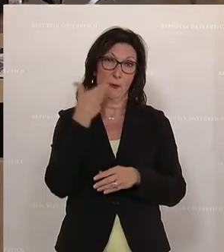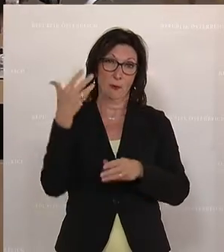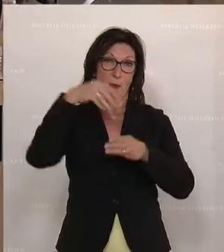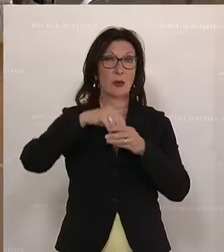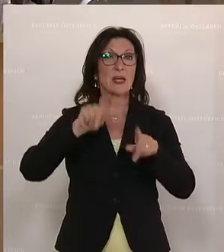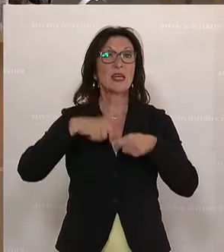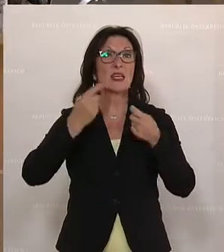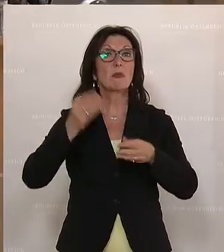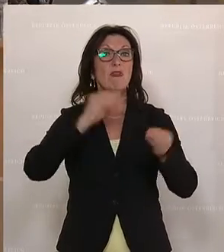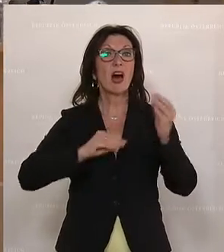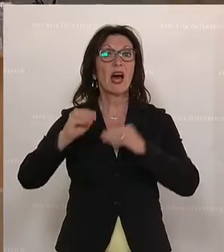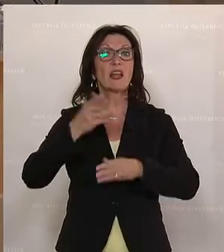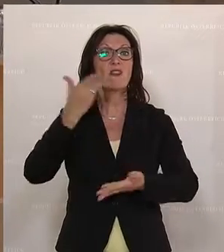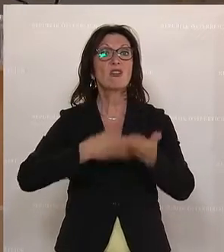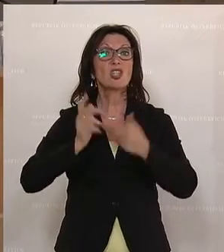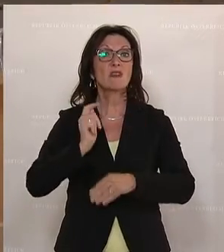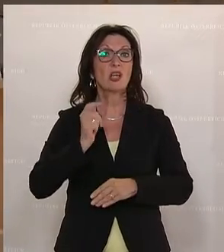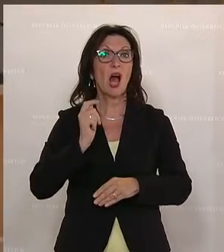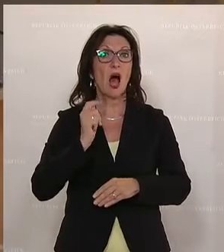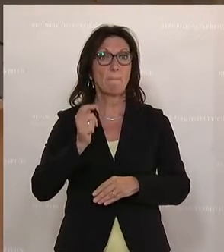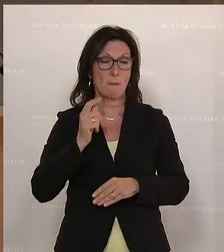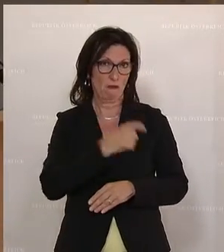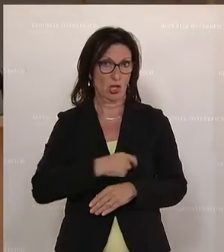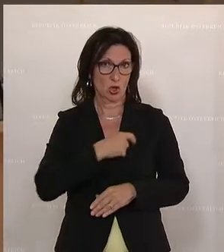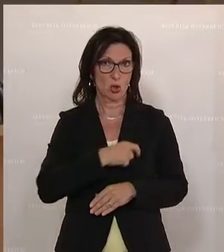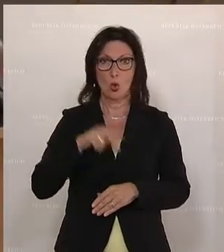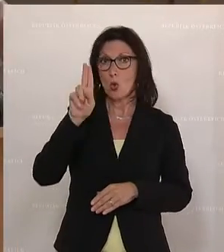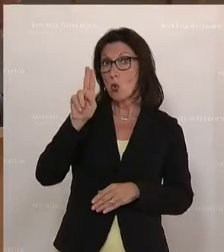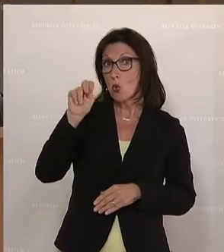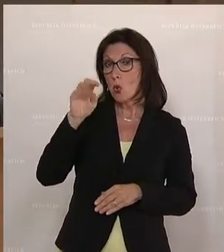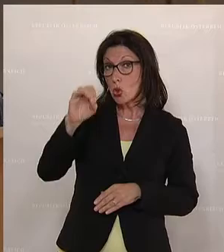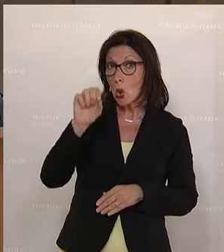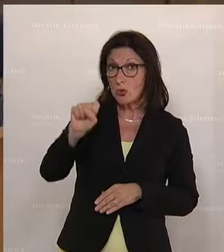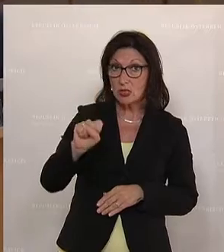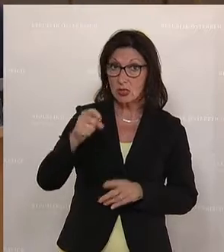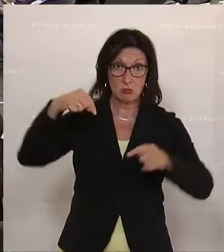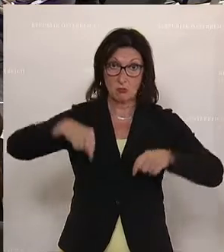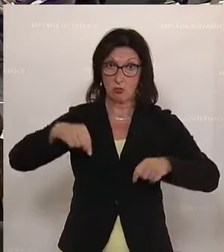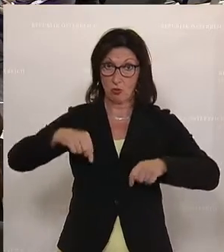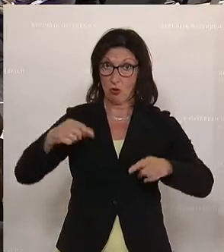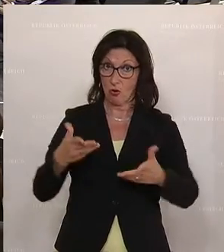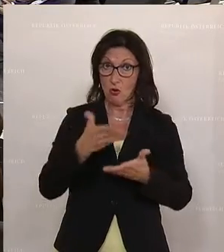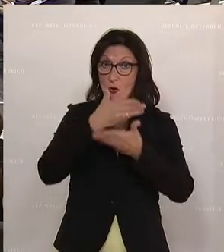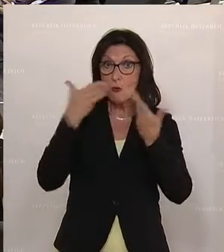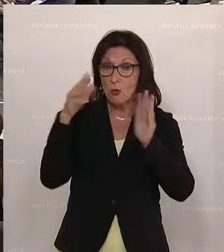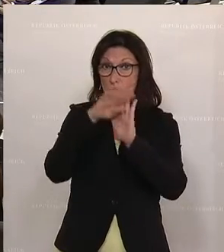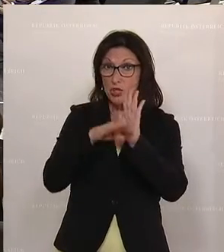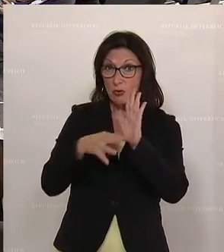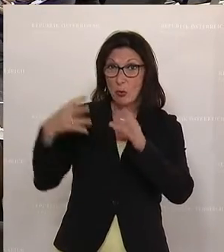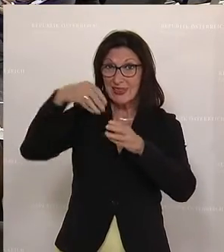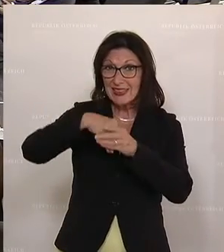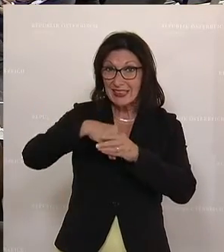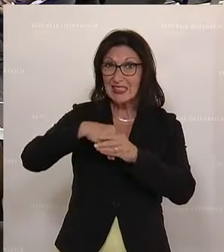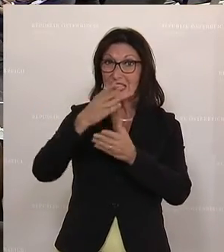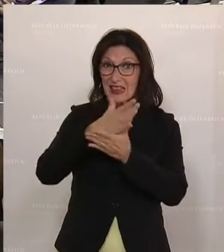Verein, das ist unsere Wirtschaftskammerfraktion, die UNOS. Die UNOS sind bei uns nicht im Statut drinnen, sind kein Teil